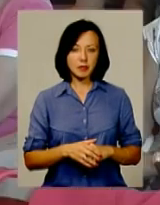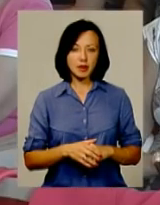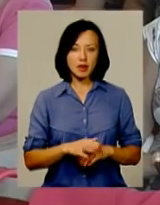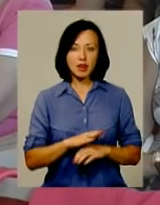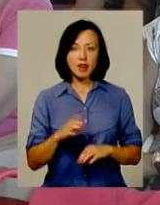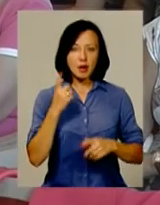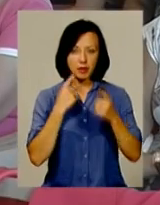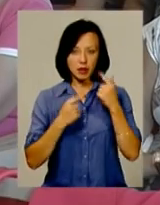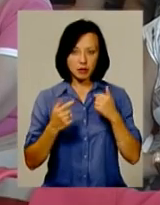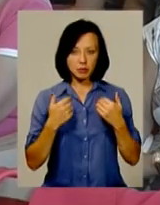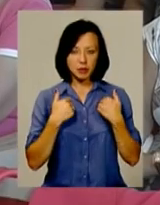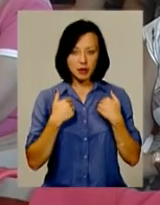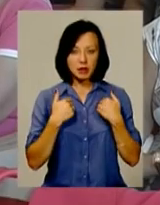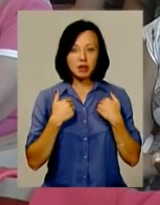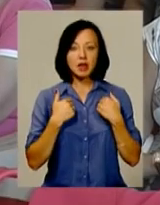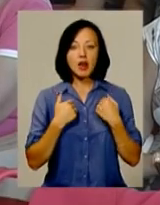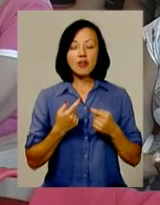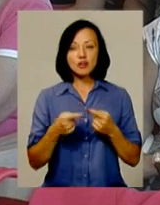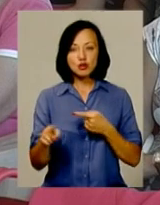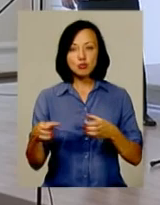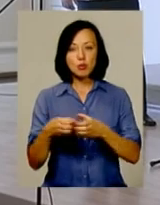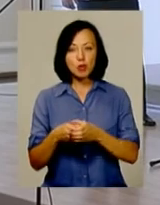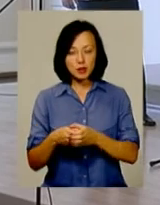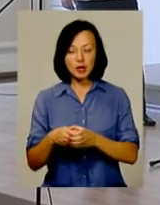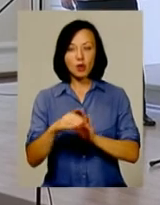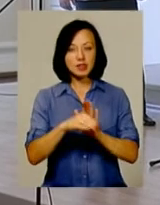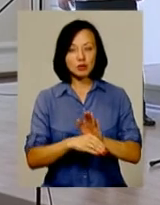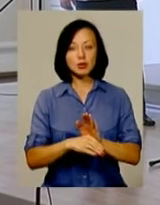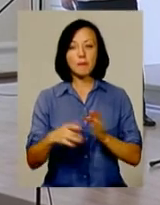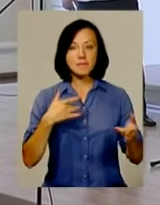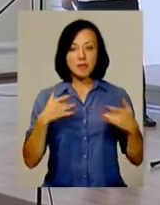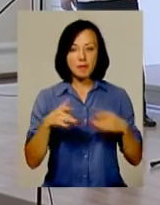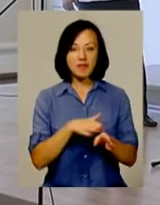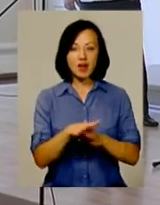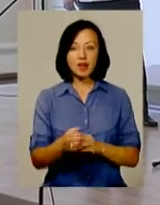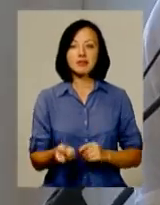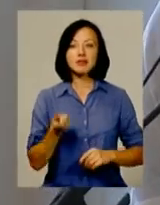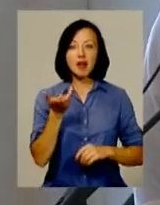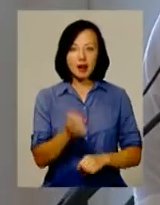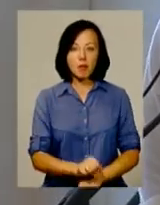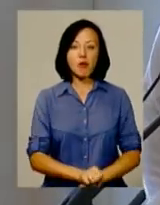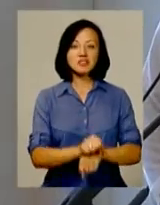В іншому блоці концертної програми співаки виконали і декілька повстанських пісень.